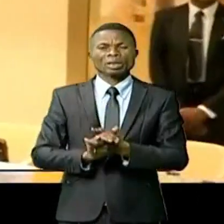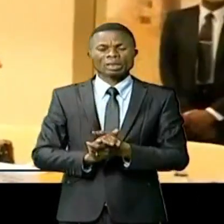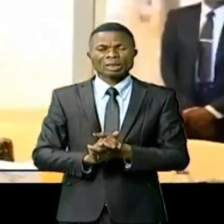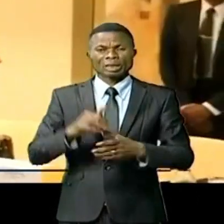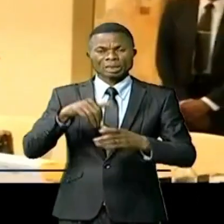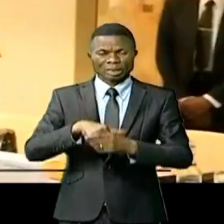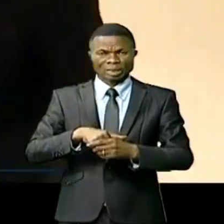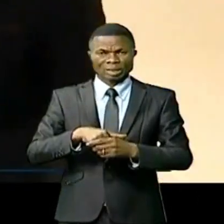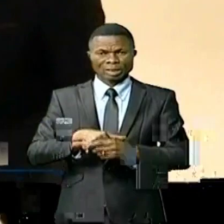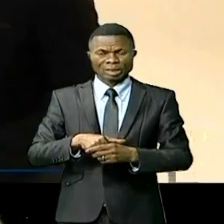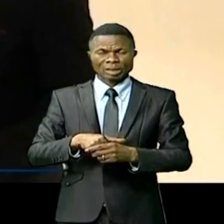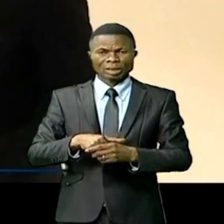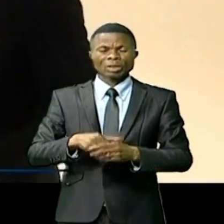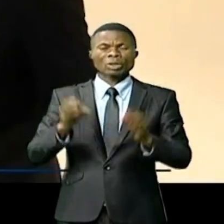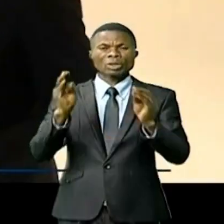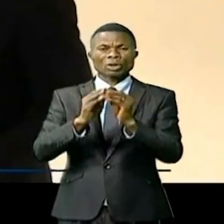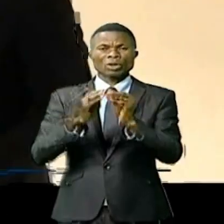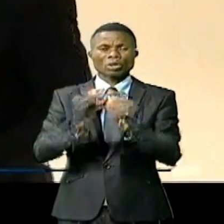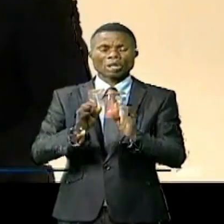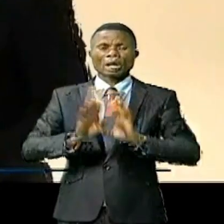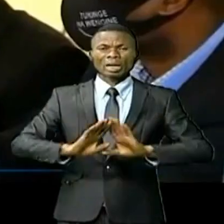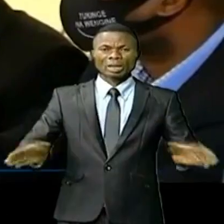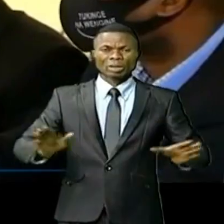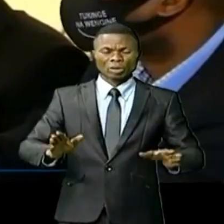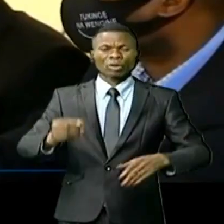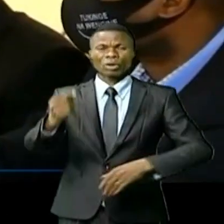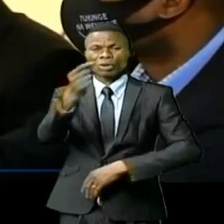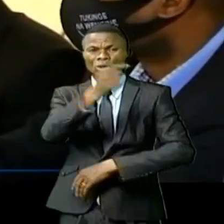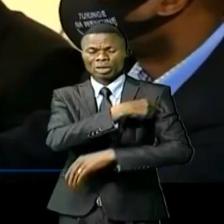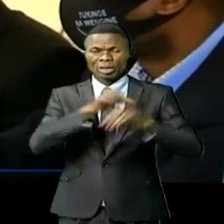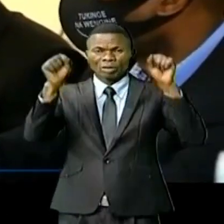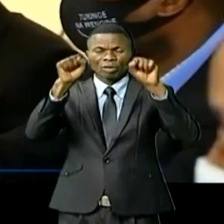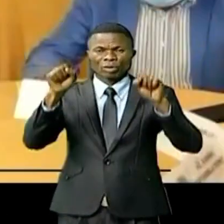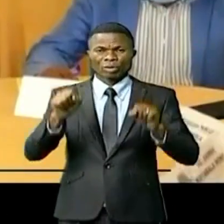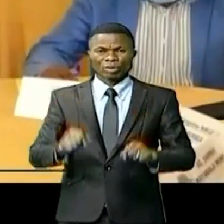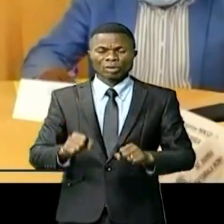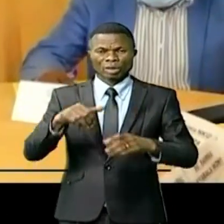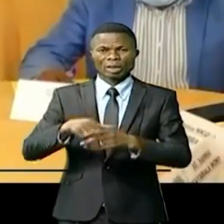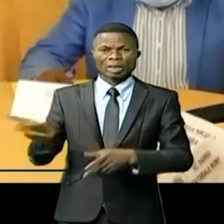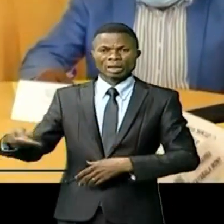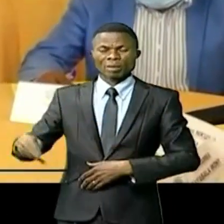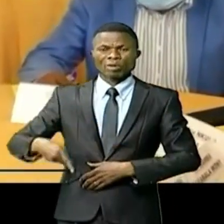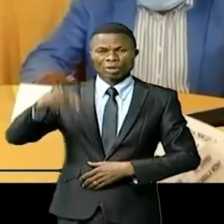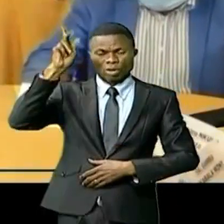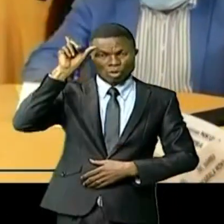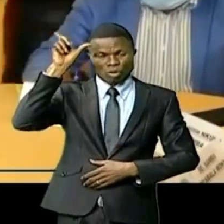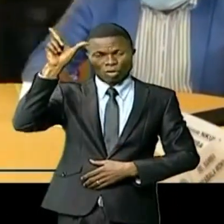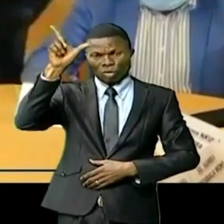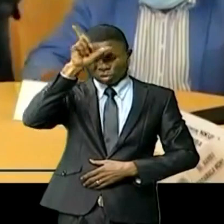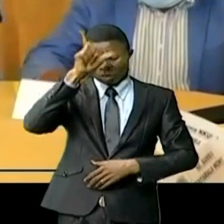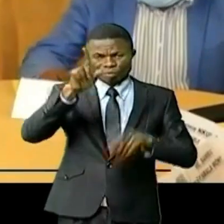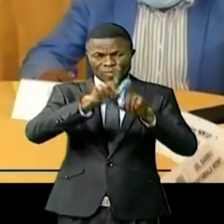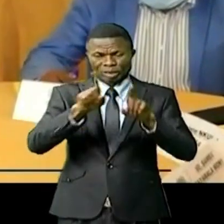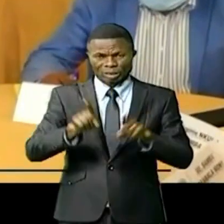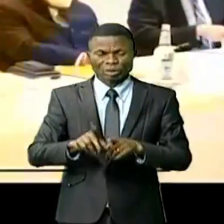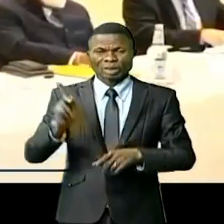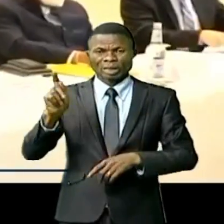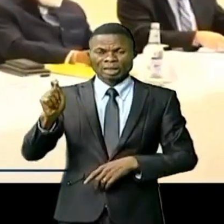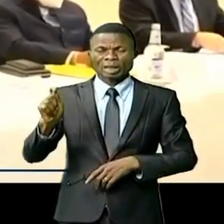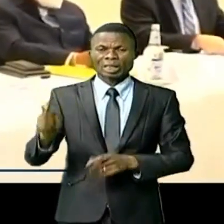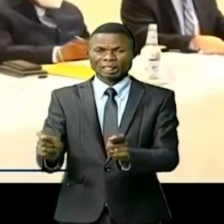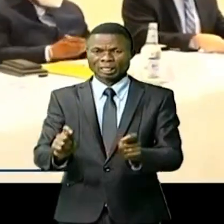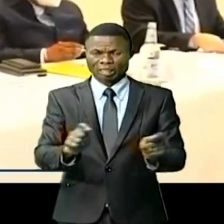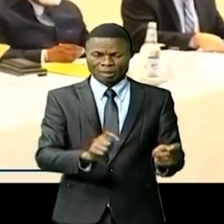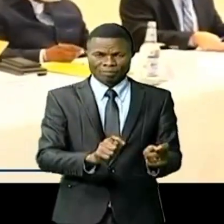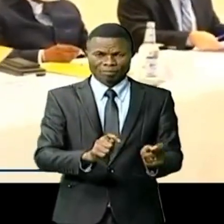'était à l'occasion de la revue annuelle des performances de la vaccination systématique dans les provinces du Holomanie et du Tanganyika. Ces assises qui rentrent dans le